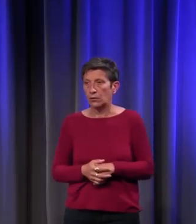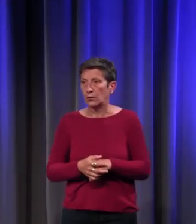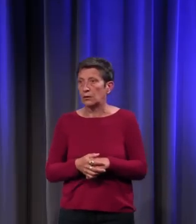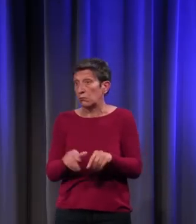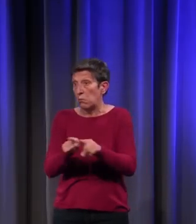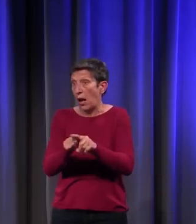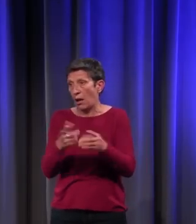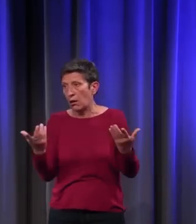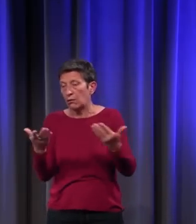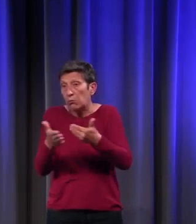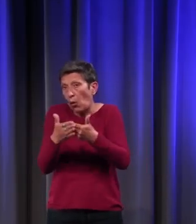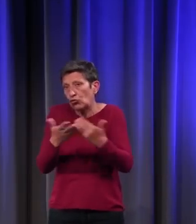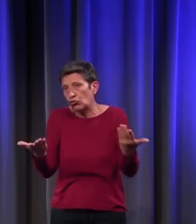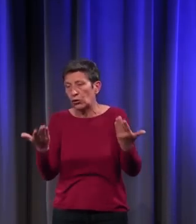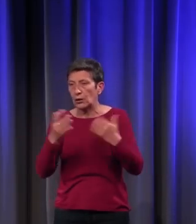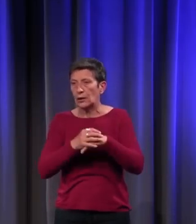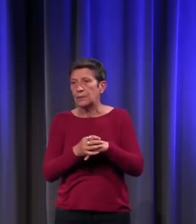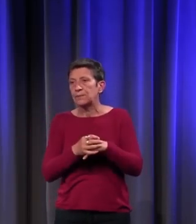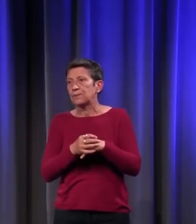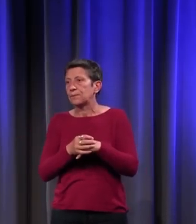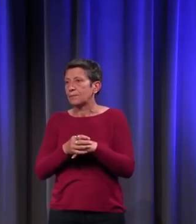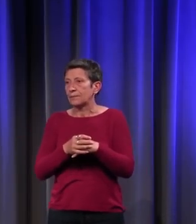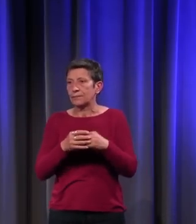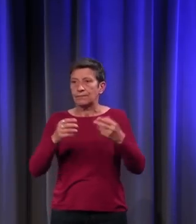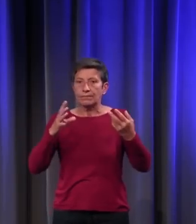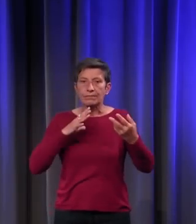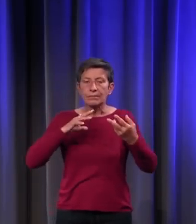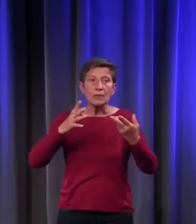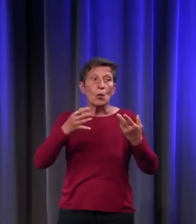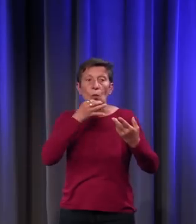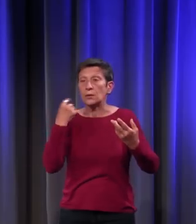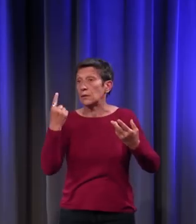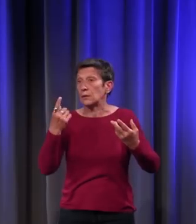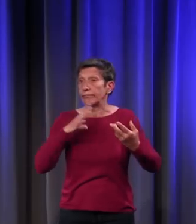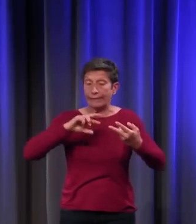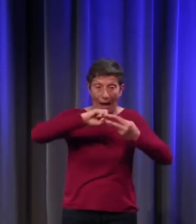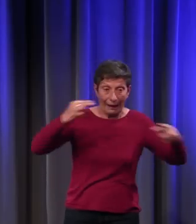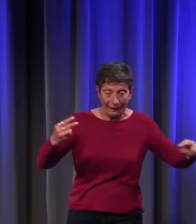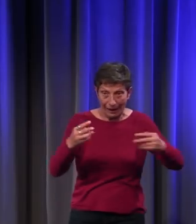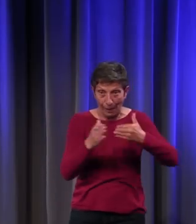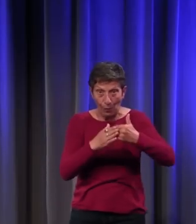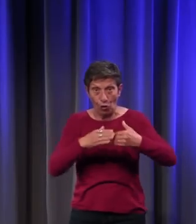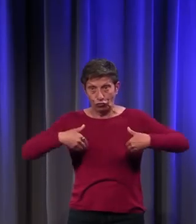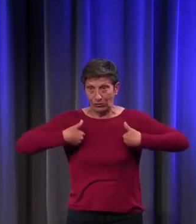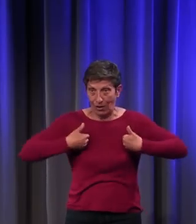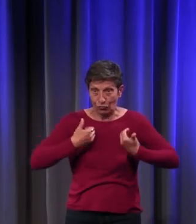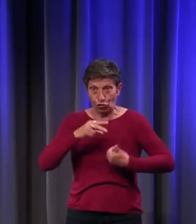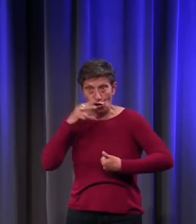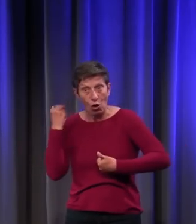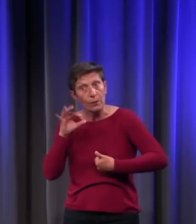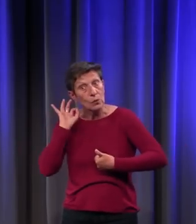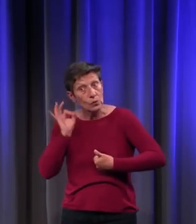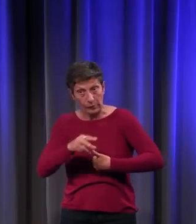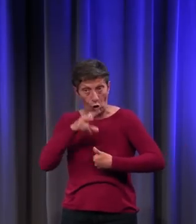On parle toujours du pourcentage d'ADN commun entre l'homme et le singe. On oublie de dire que pour l'homme et le cochon,'est